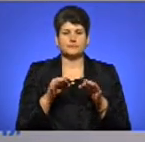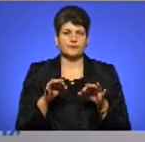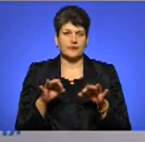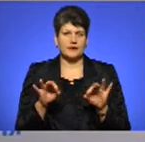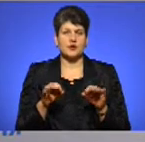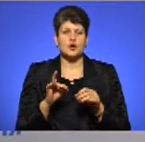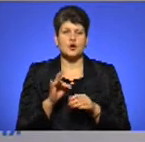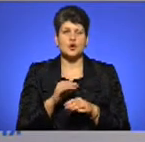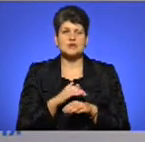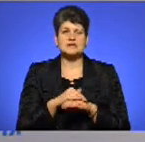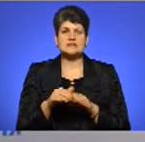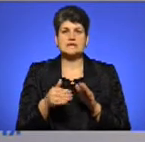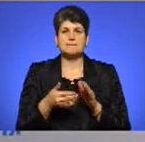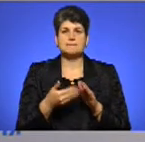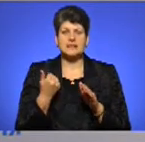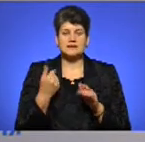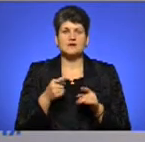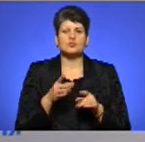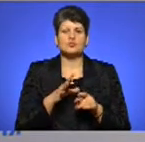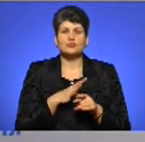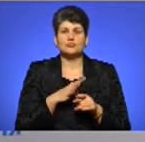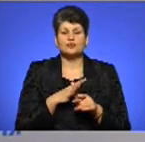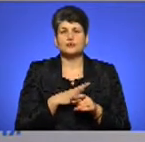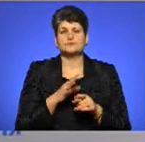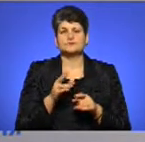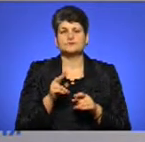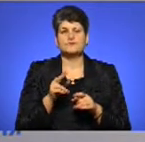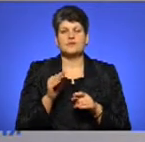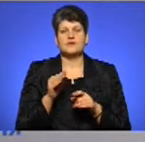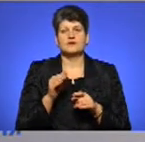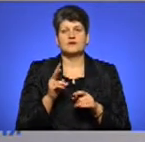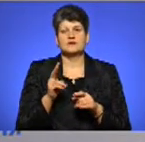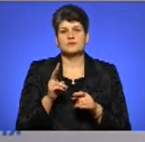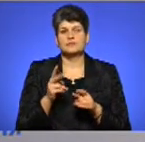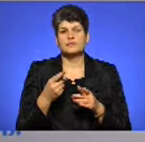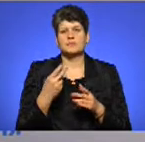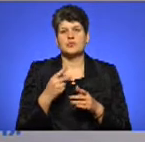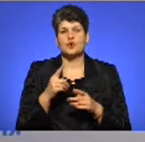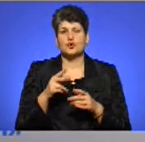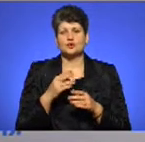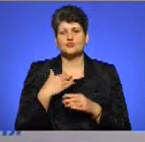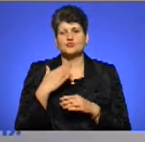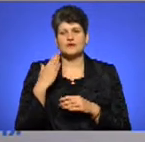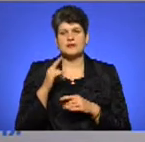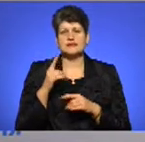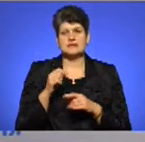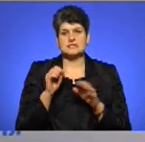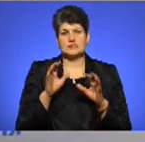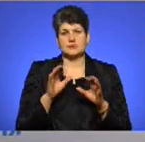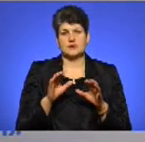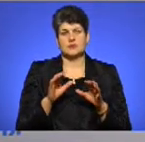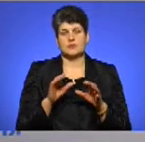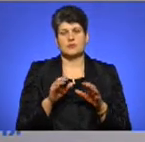Верховної Раду, він потопів фіаско, депутати численностю 250 голосів проголосували за законопроект пані